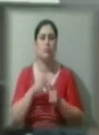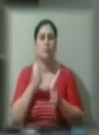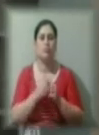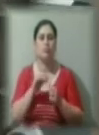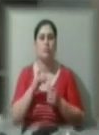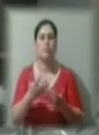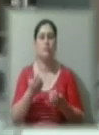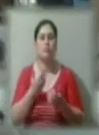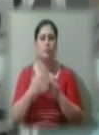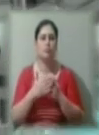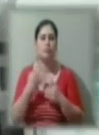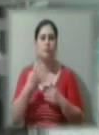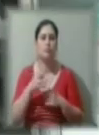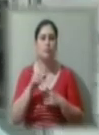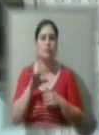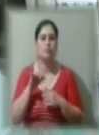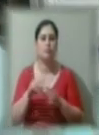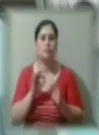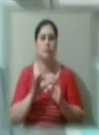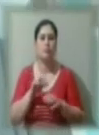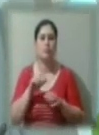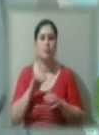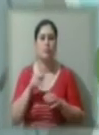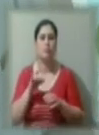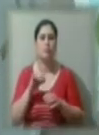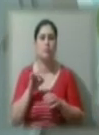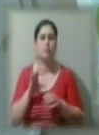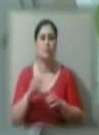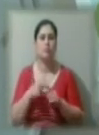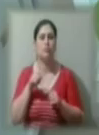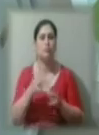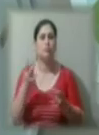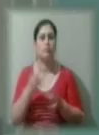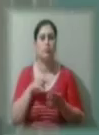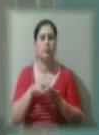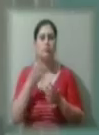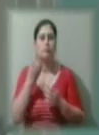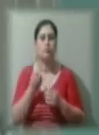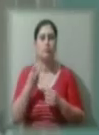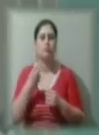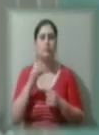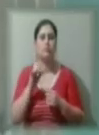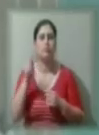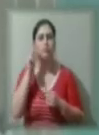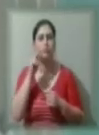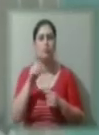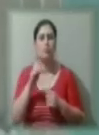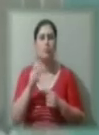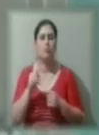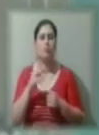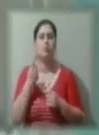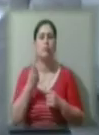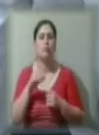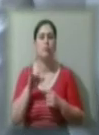40 пацієнтів, розказала Олена Марценіус. До цього необхідно прийти ще два цикли навчання на томографі та один на лінійному